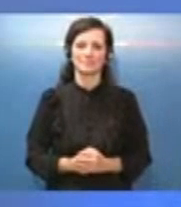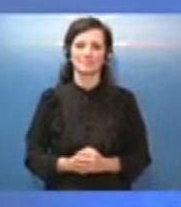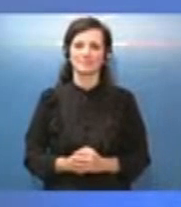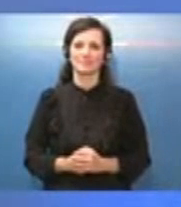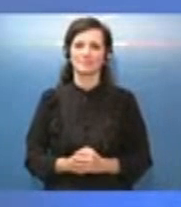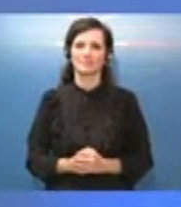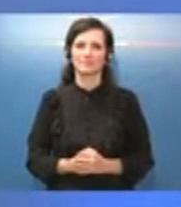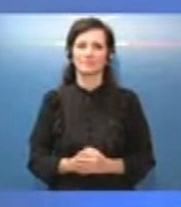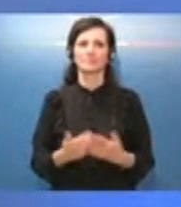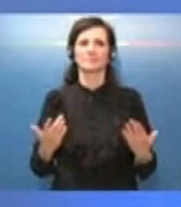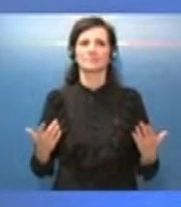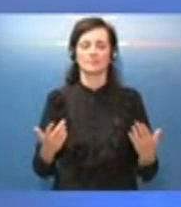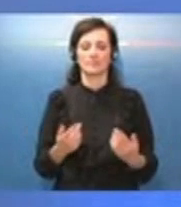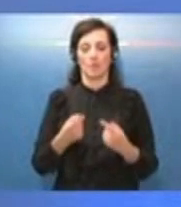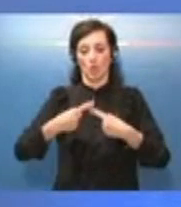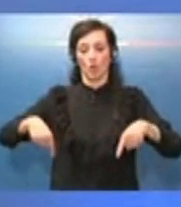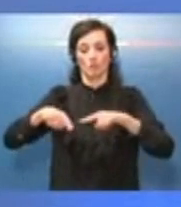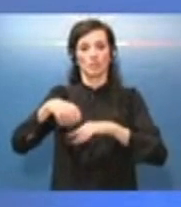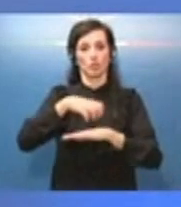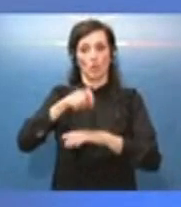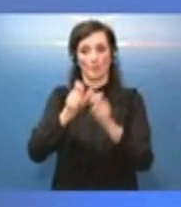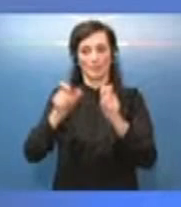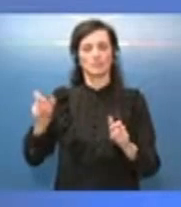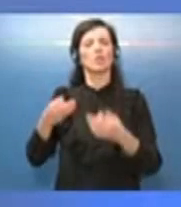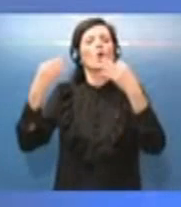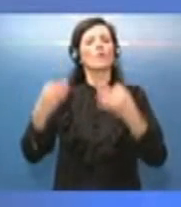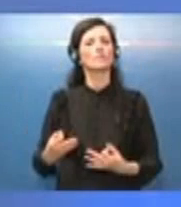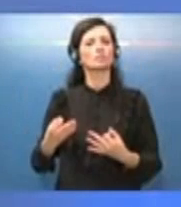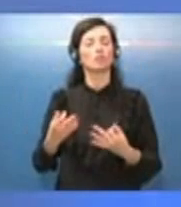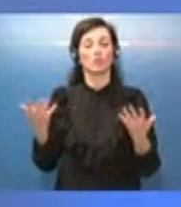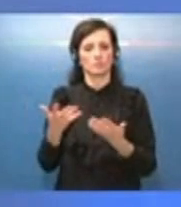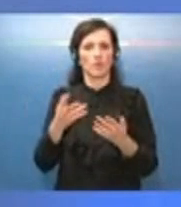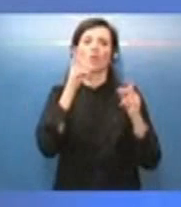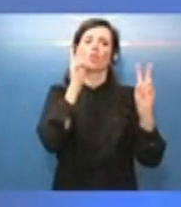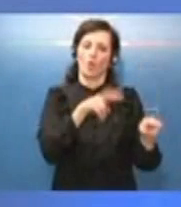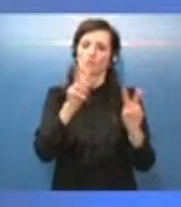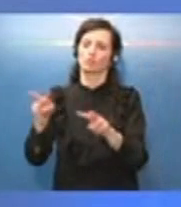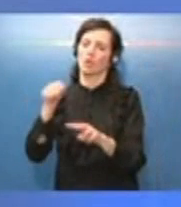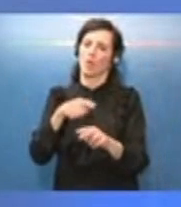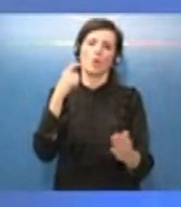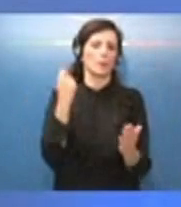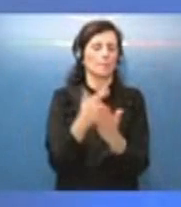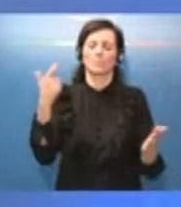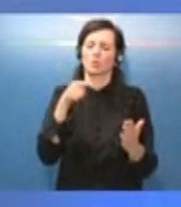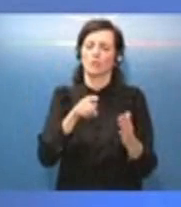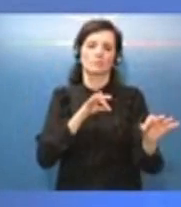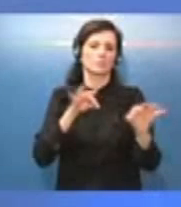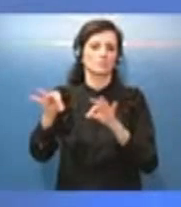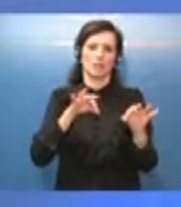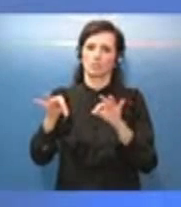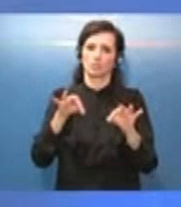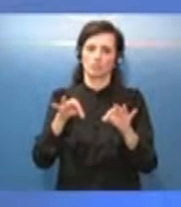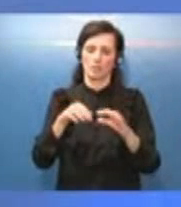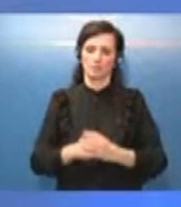La convinzione del Consiglio dei Ministri è stata che i controlli sono una parte fondamentale di questa strategia e